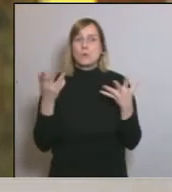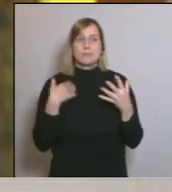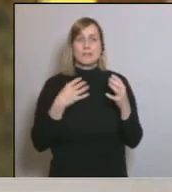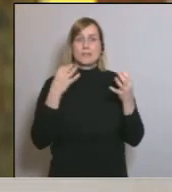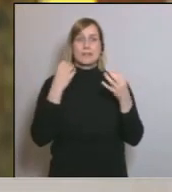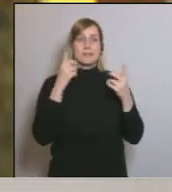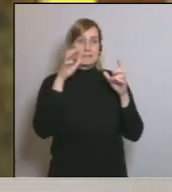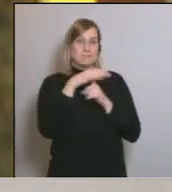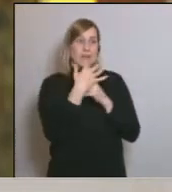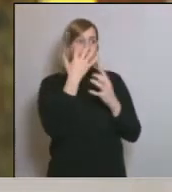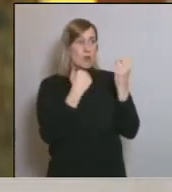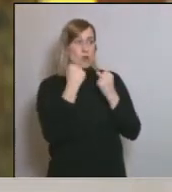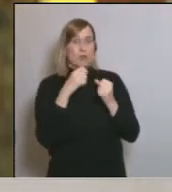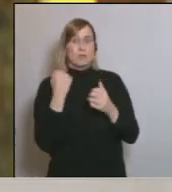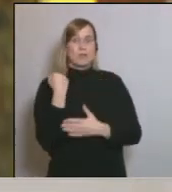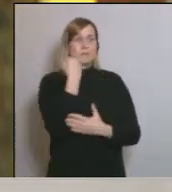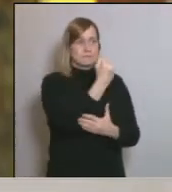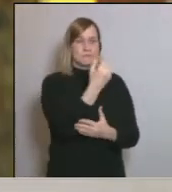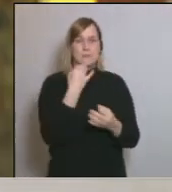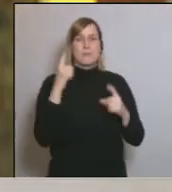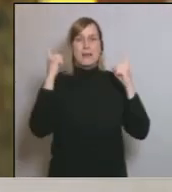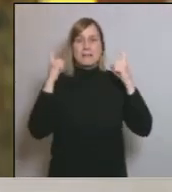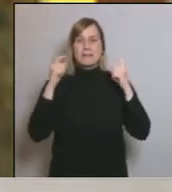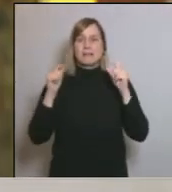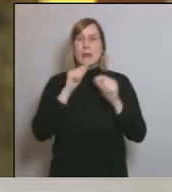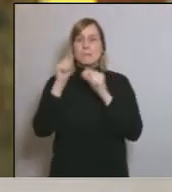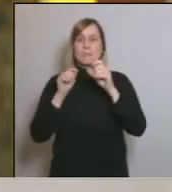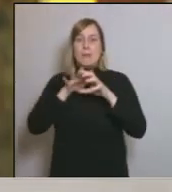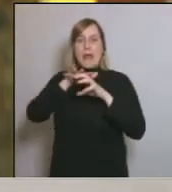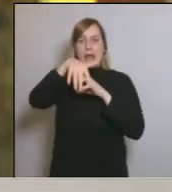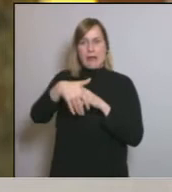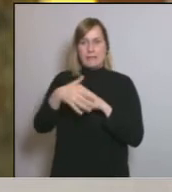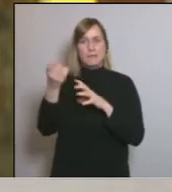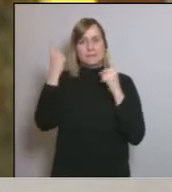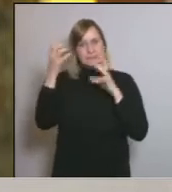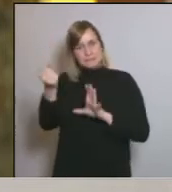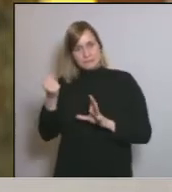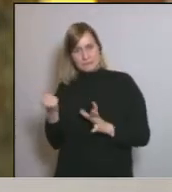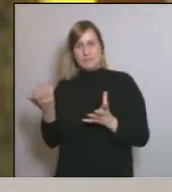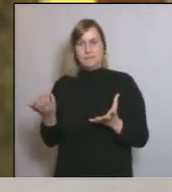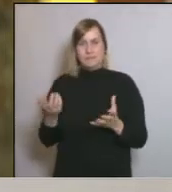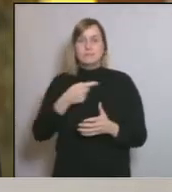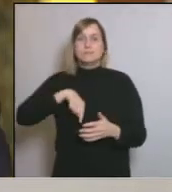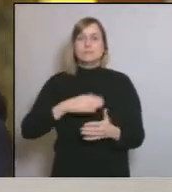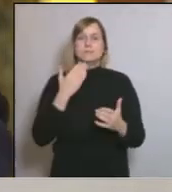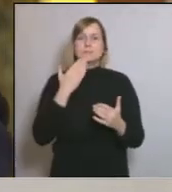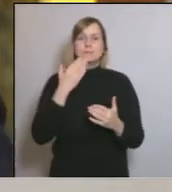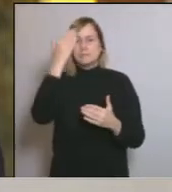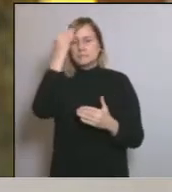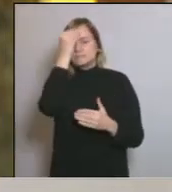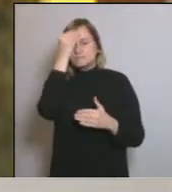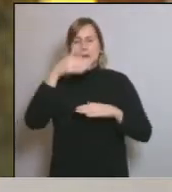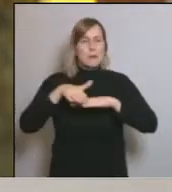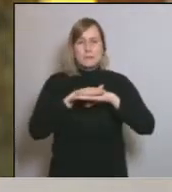econòmiques per aturar els contagis de la pandèmia i atendre totes les persones afectades. És fonamental protegir i donar